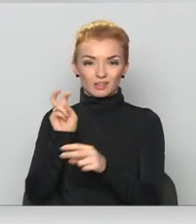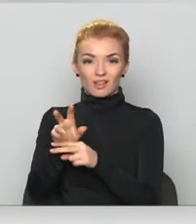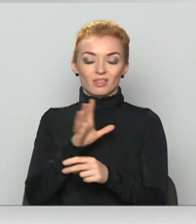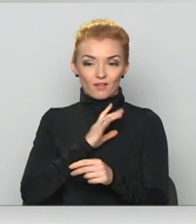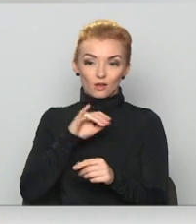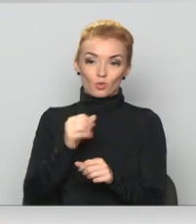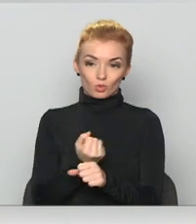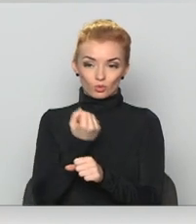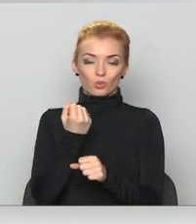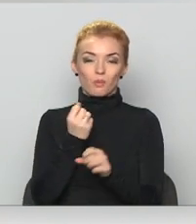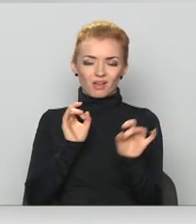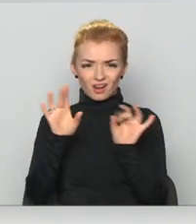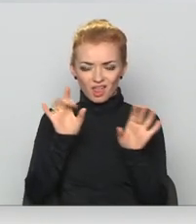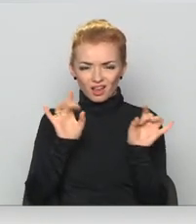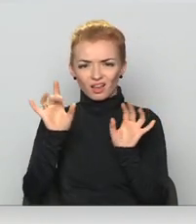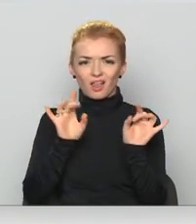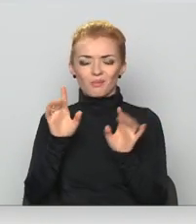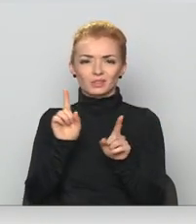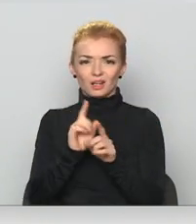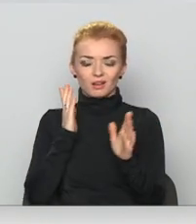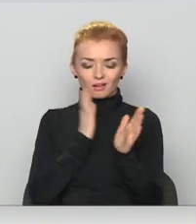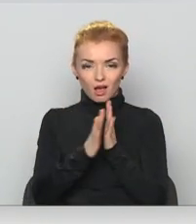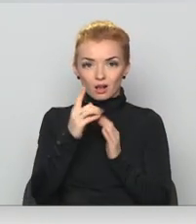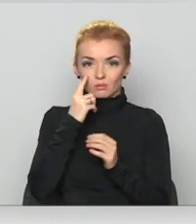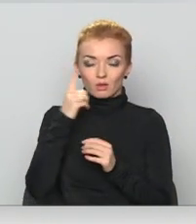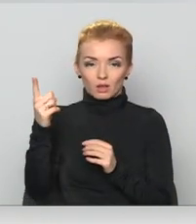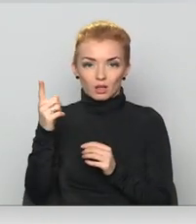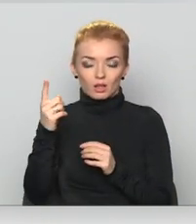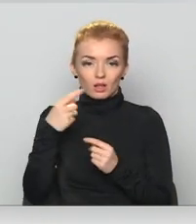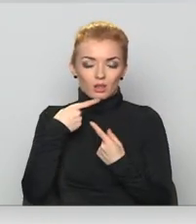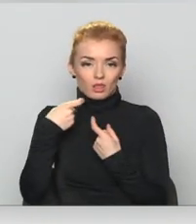tomēr reklāmas nejot garām atkarīgi jums visu.